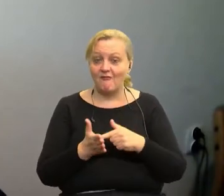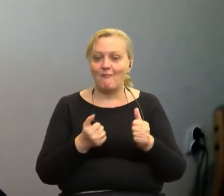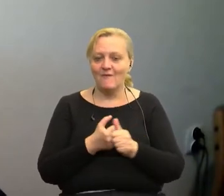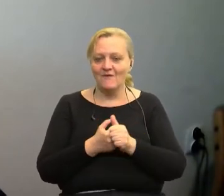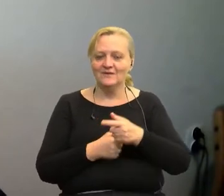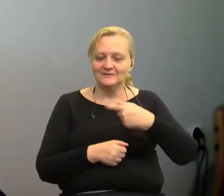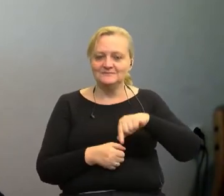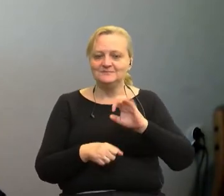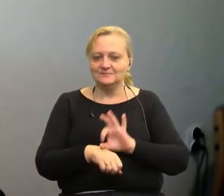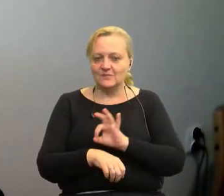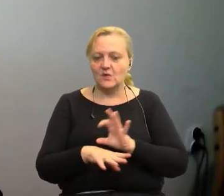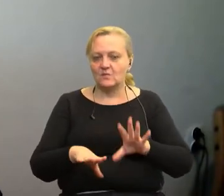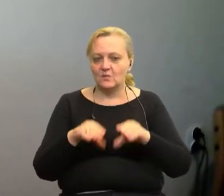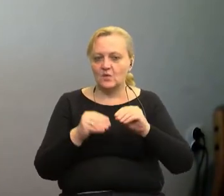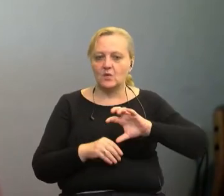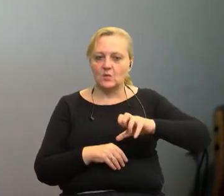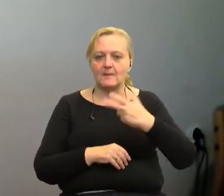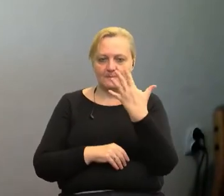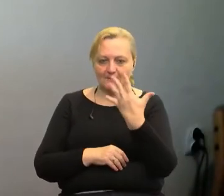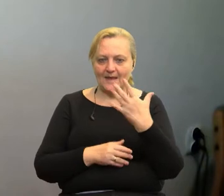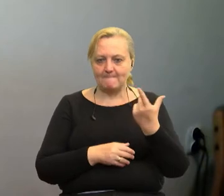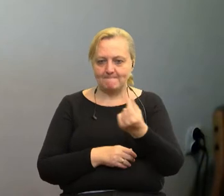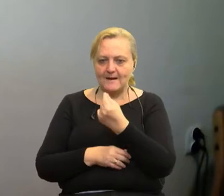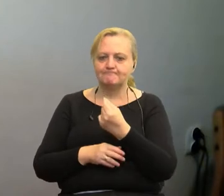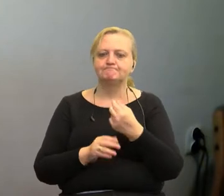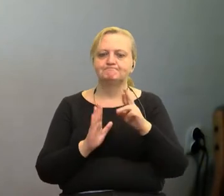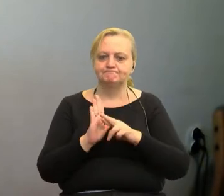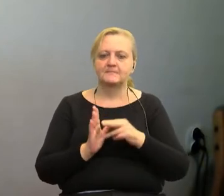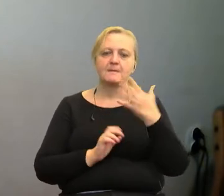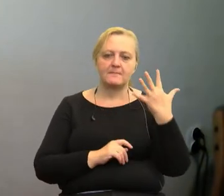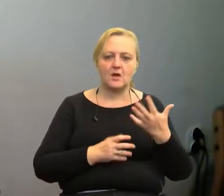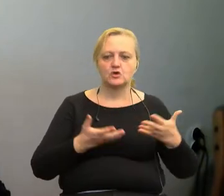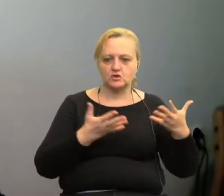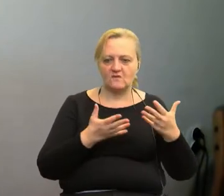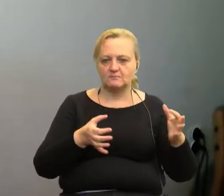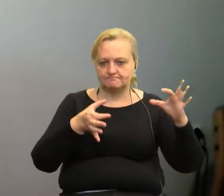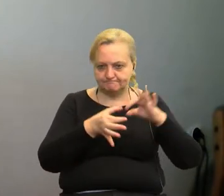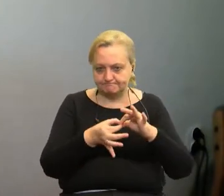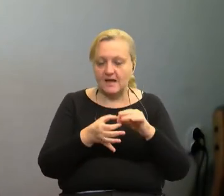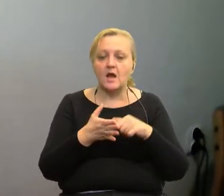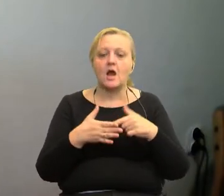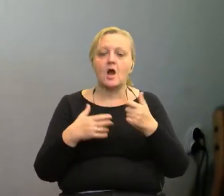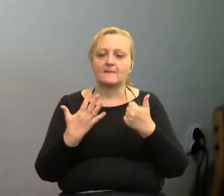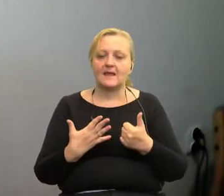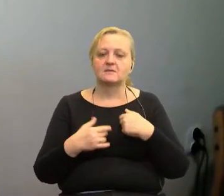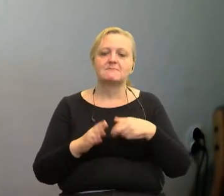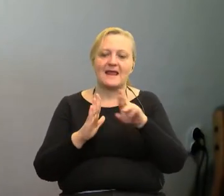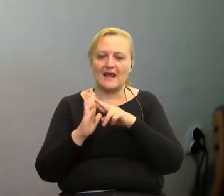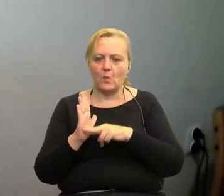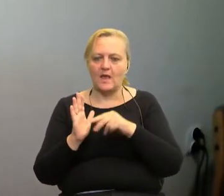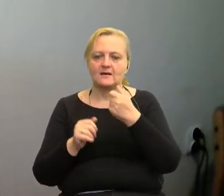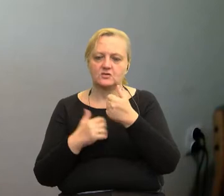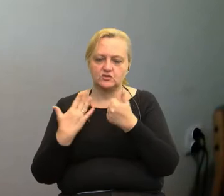rozpoczynał się w grupie pięciu partnerów regularnych i pięciu stowarzyszonych. Obecnie mamy sześciu regularnych i